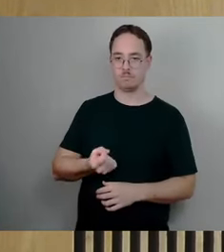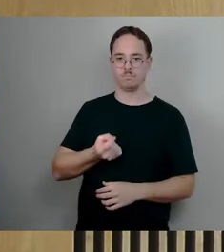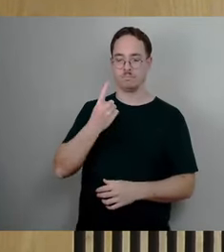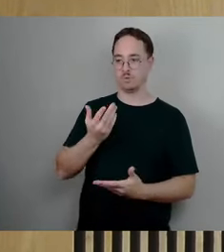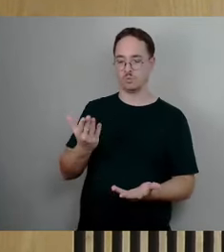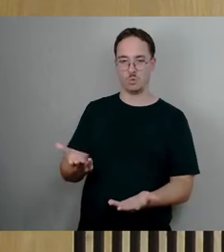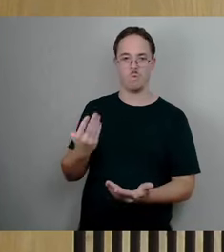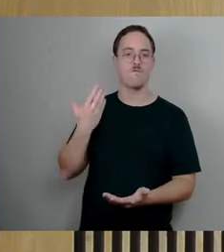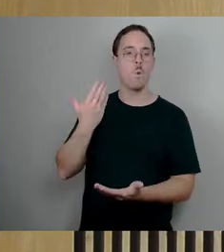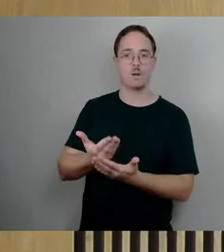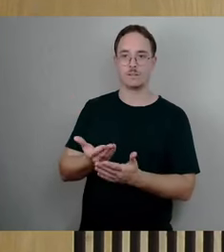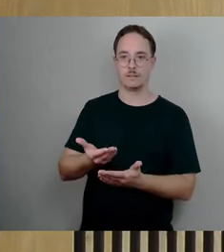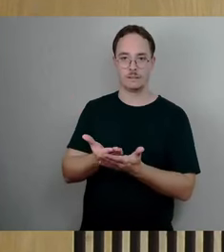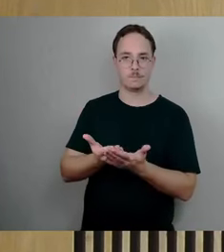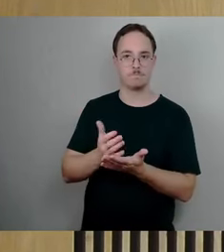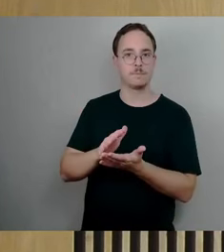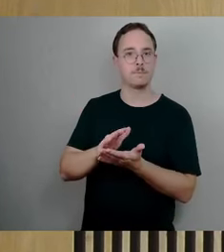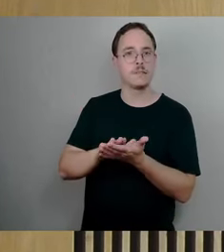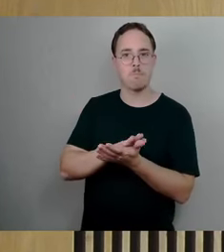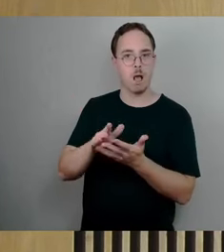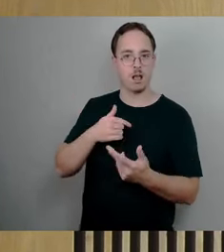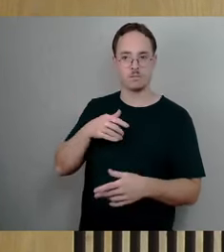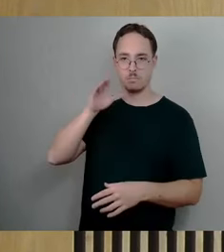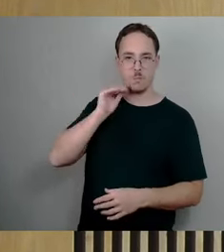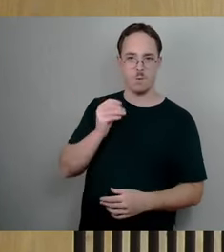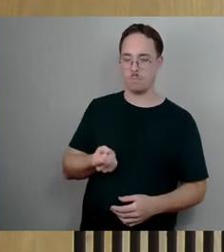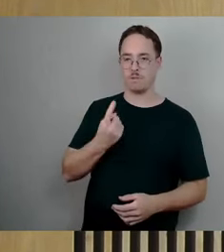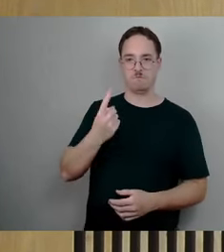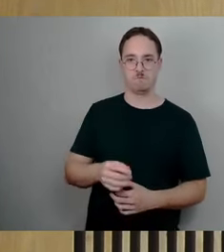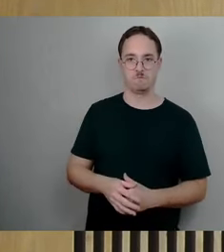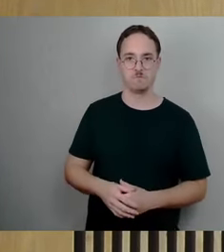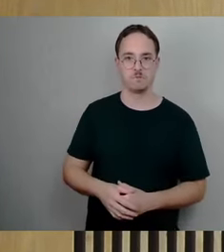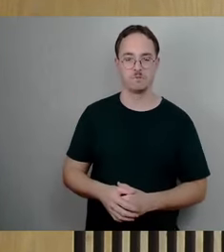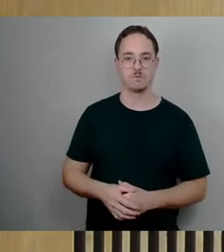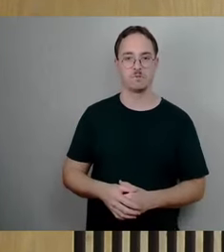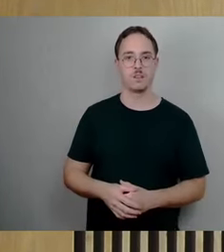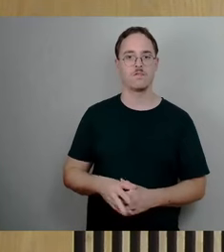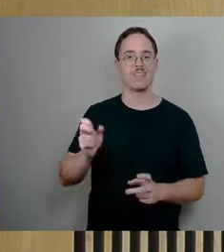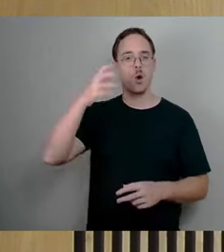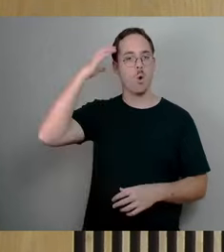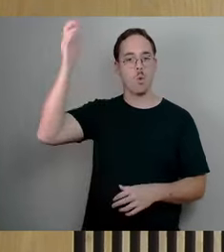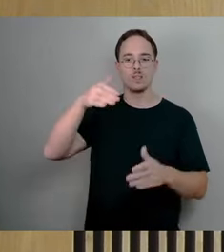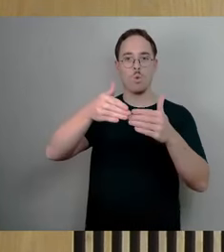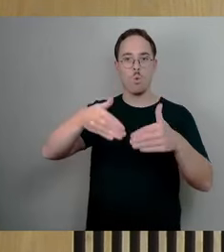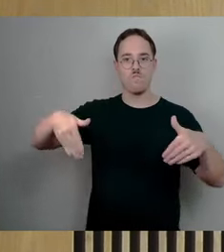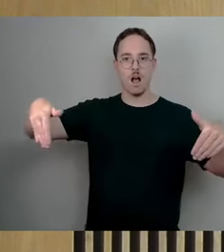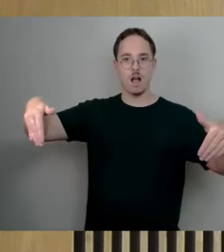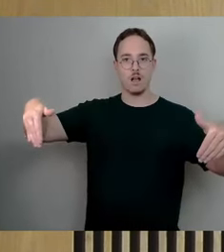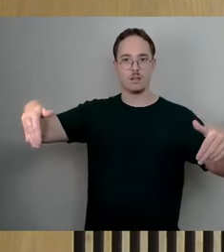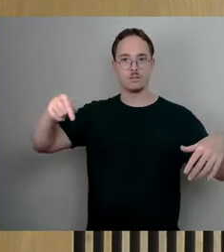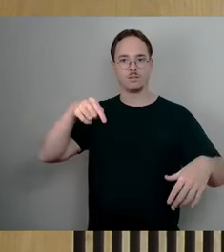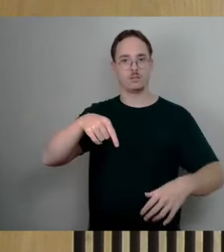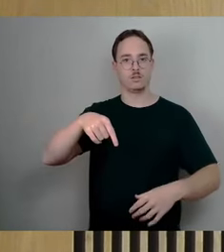nie Thema an irgendeinem Kulturentwicklungsplan. Die Sache des Konzertsaals am Königsufer ist seit der Entscheidung für Kraftwerk Mitte und